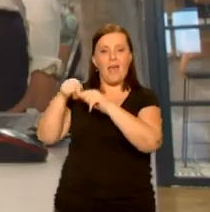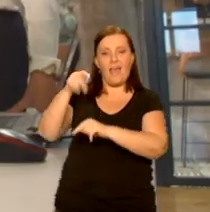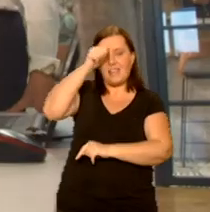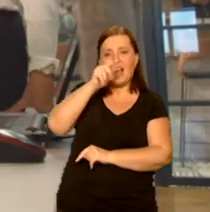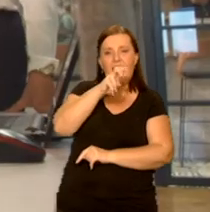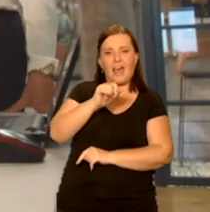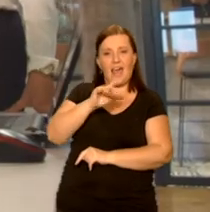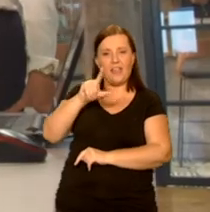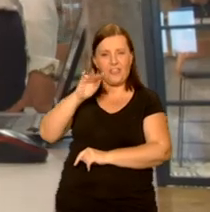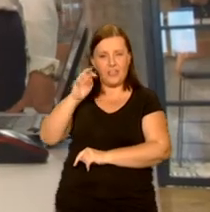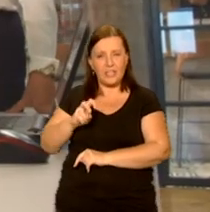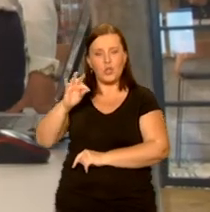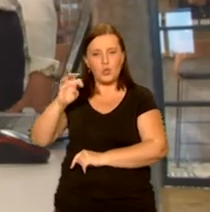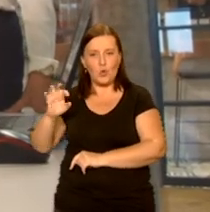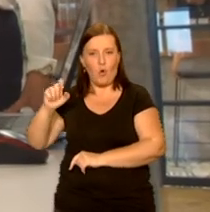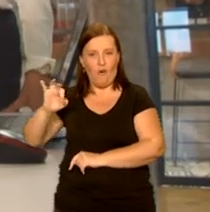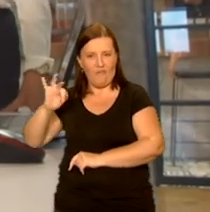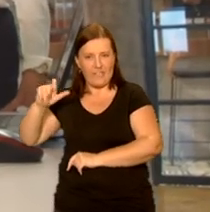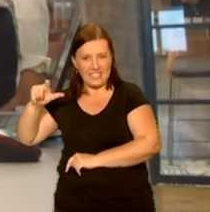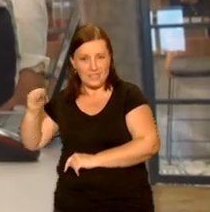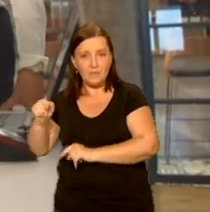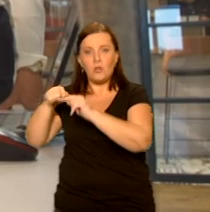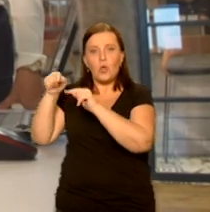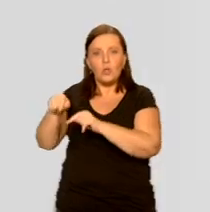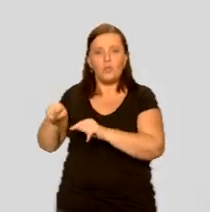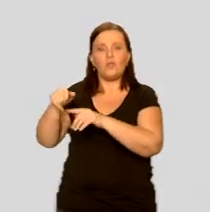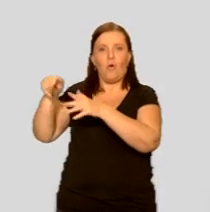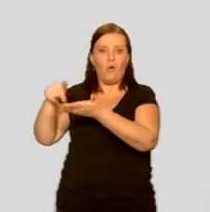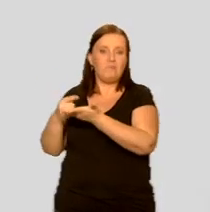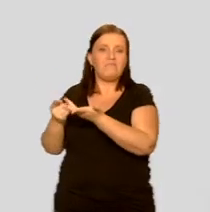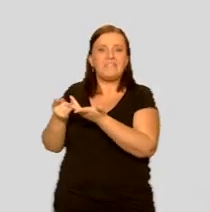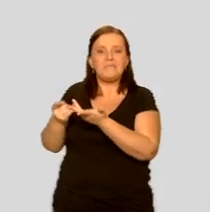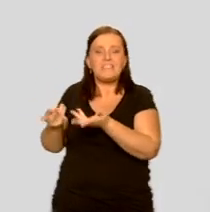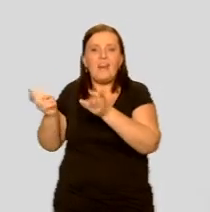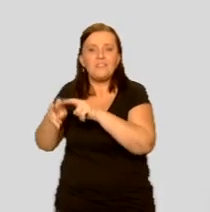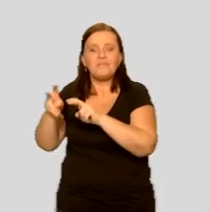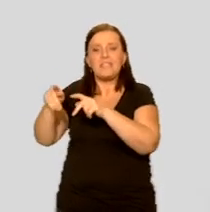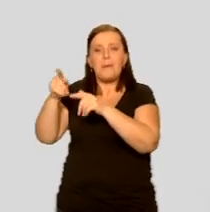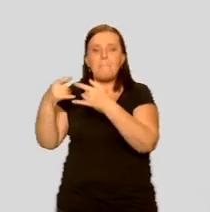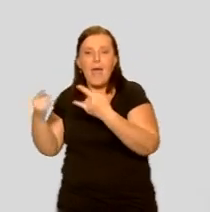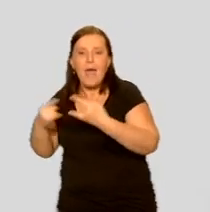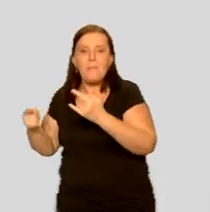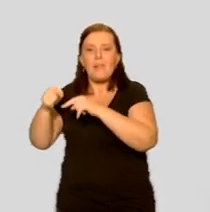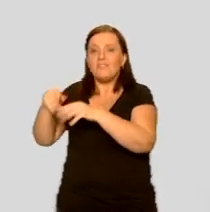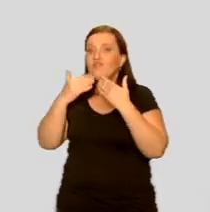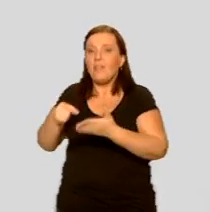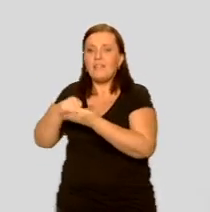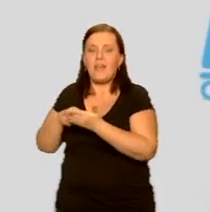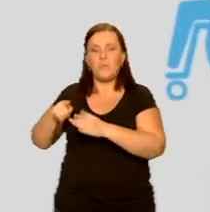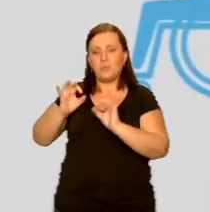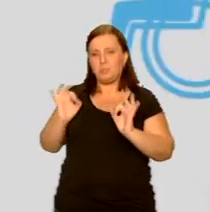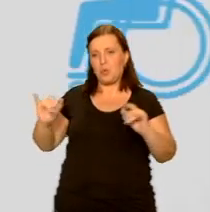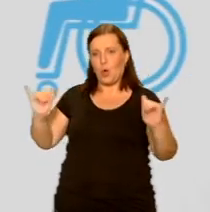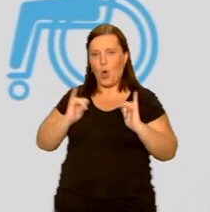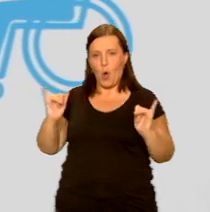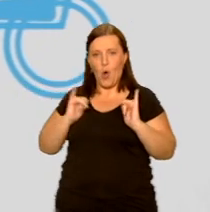Te niepozorne drewniane konstrukcje pozwalają stworzyć optymalny komfort pracy osobom spędzającym długie godziny